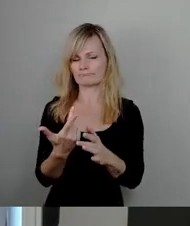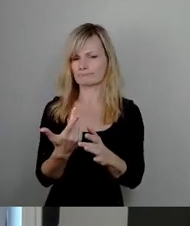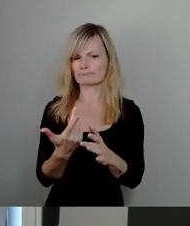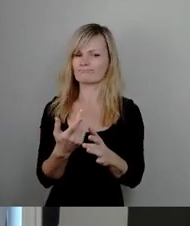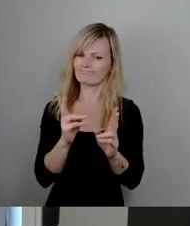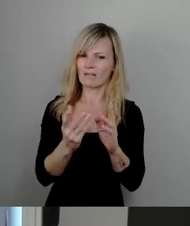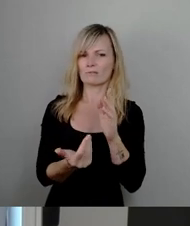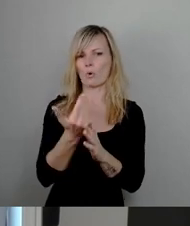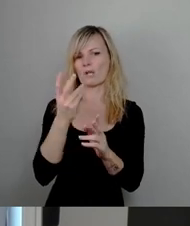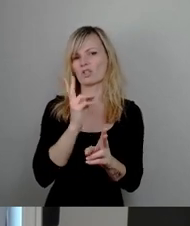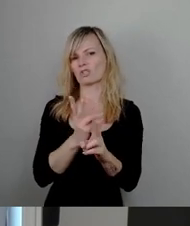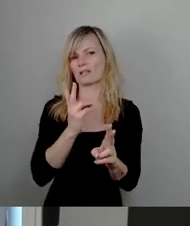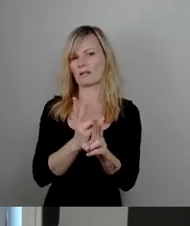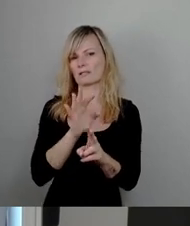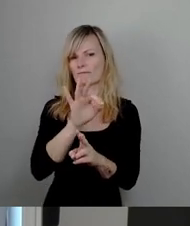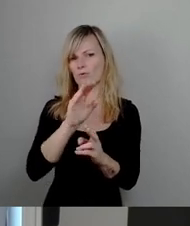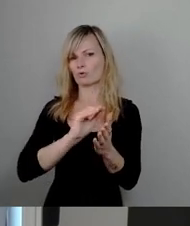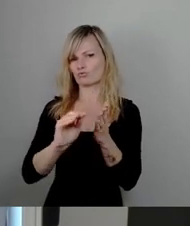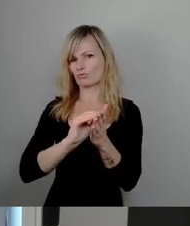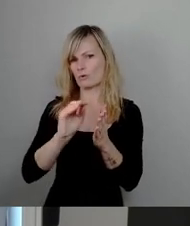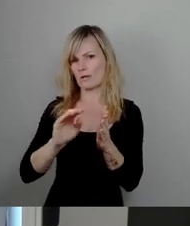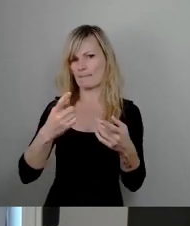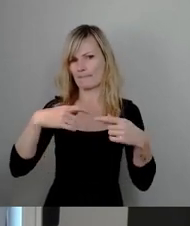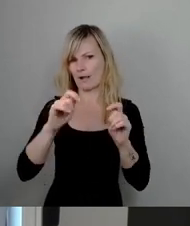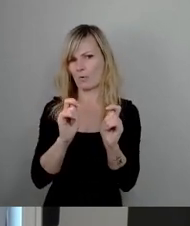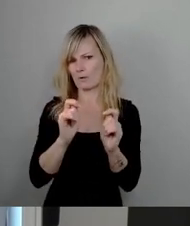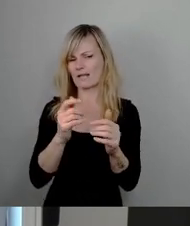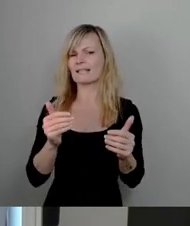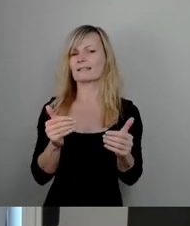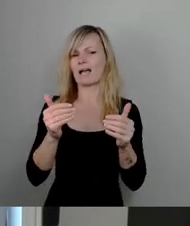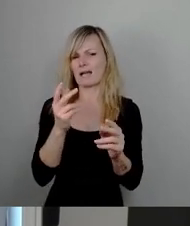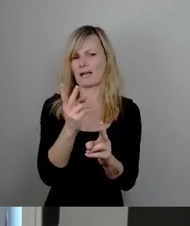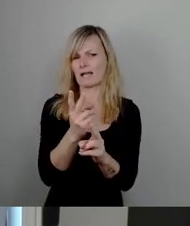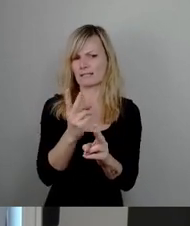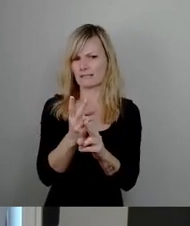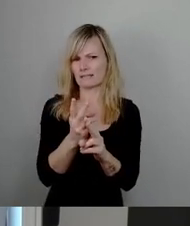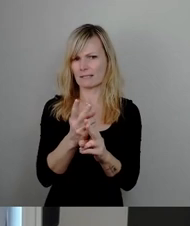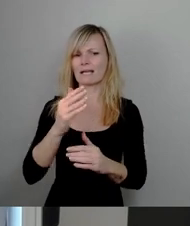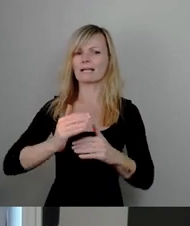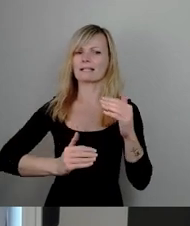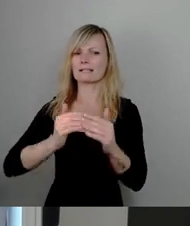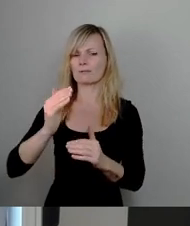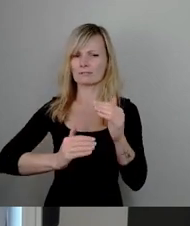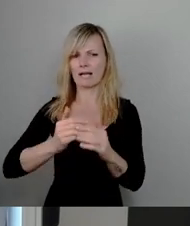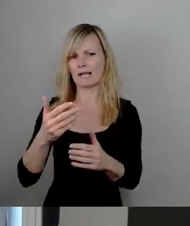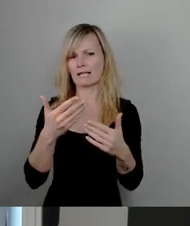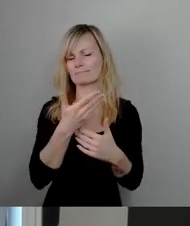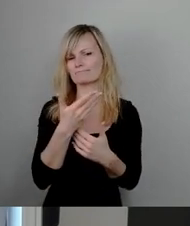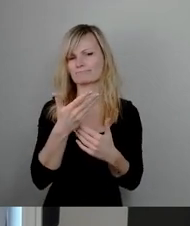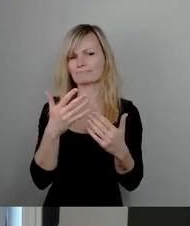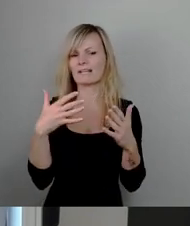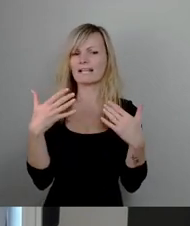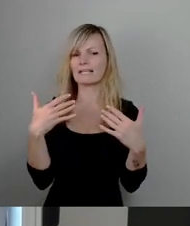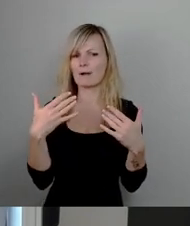Dresden angeht, in puncto Nachhaltigkeit und vor allem auch in puncto klimaneutralem Bauen. Vor allem aber sieht die